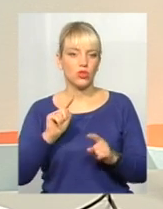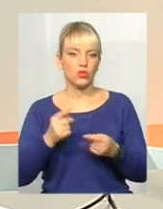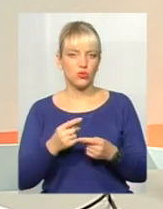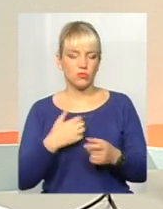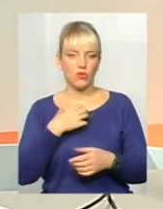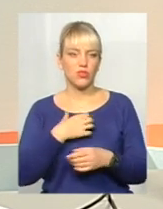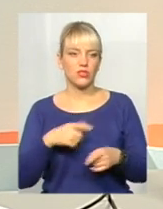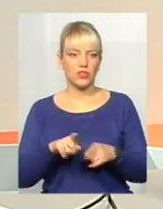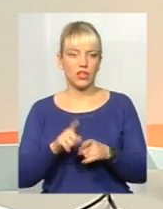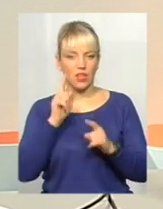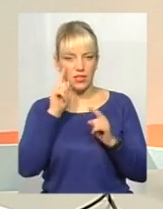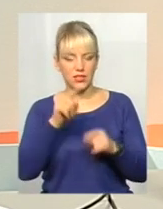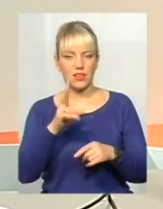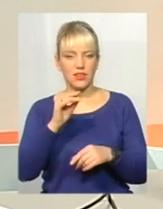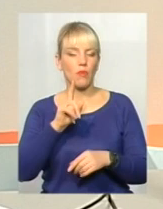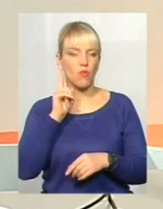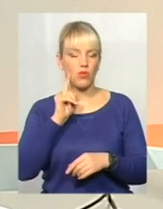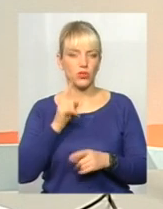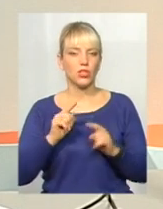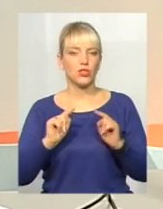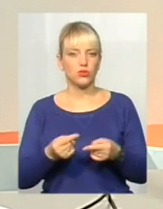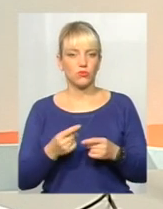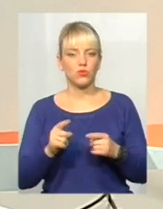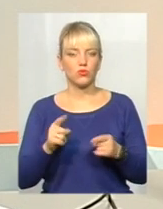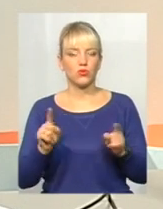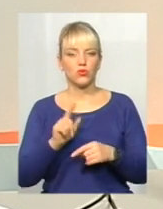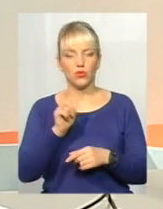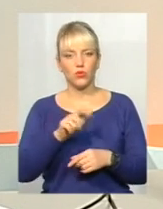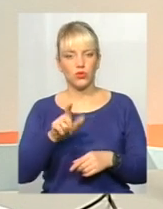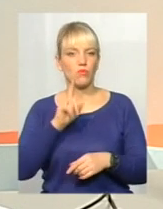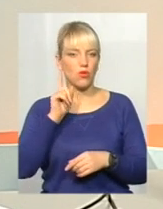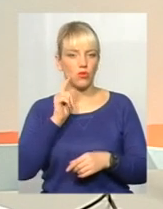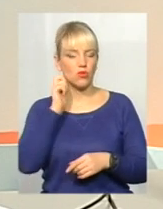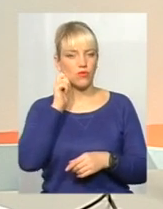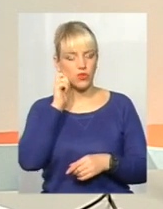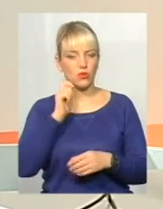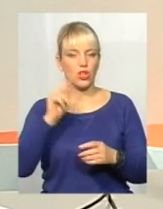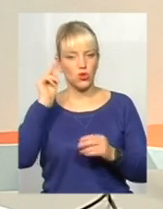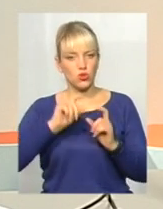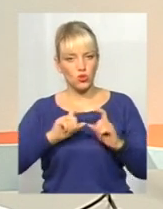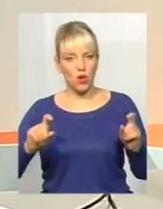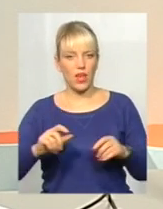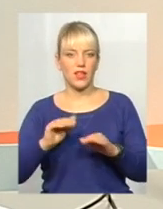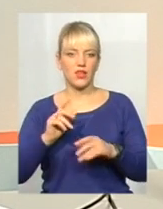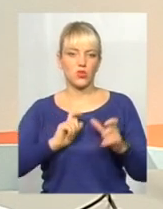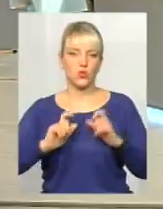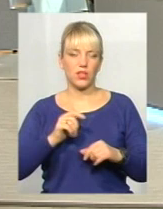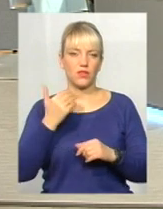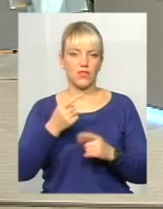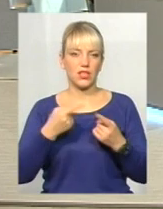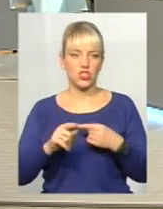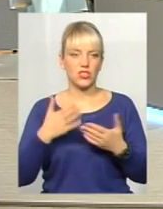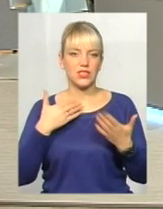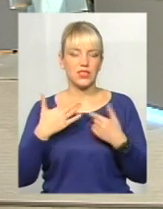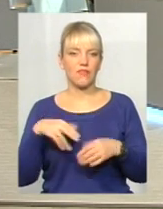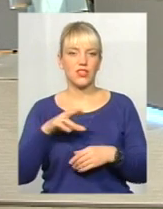важливо робити акцент на цьому поколінні? Тому що люди молодого віку, школярі, студенти, в них трошки інше ставлення